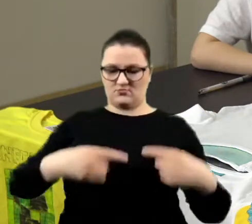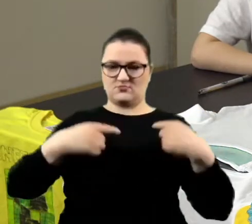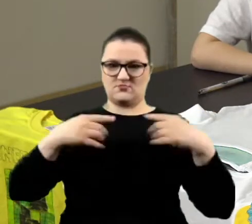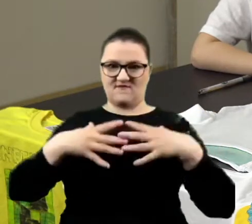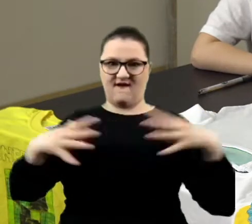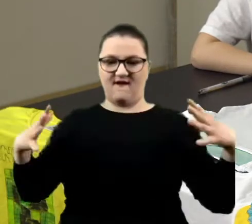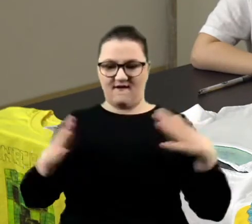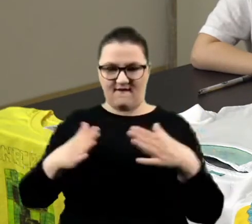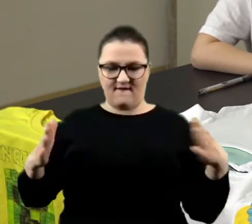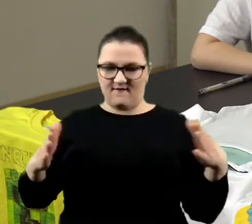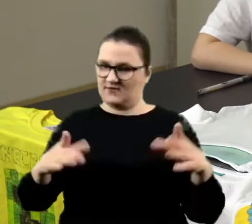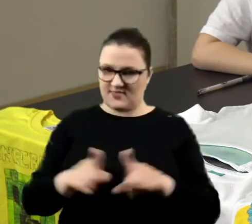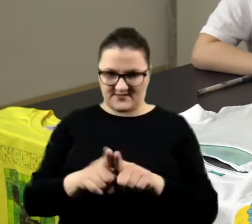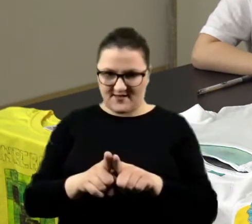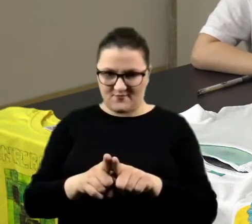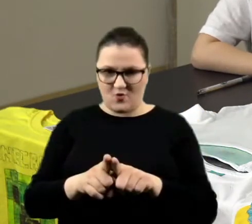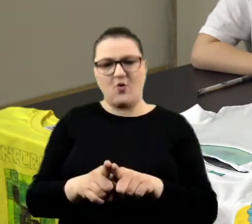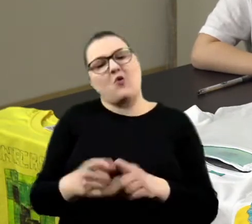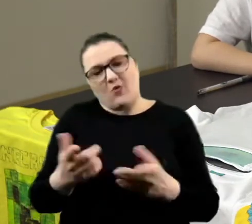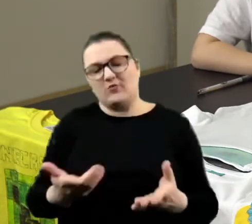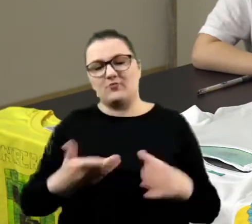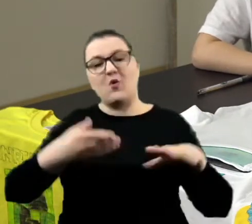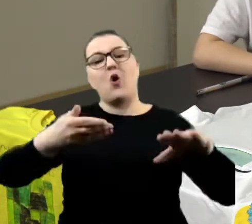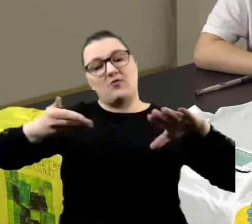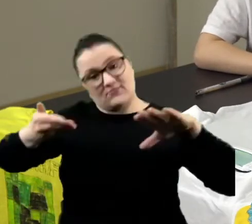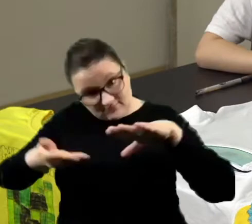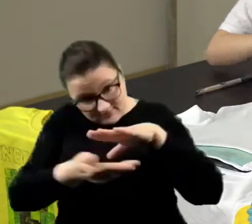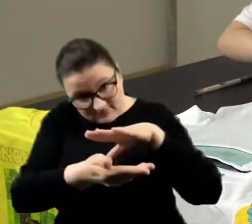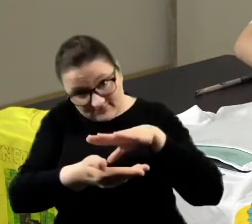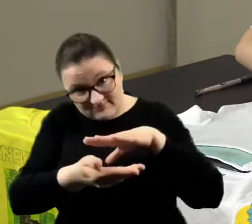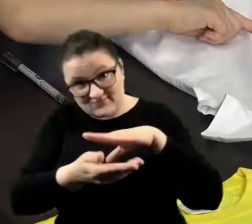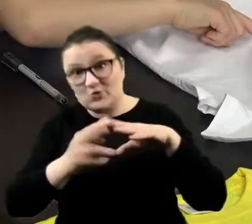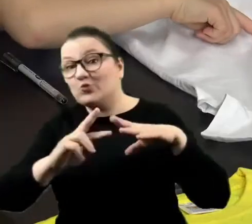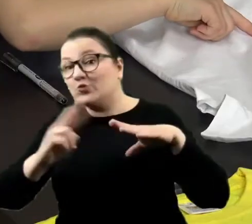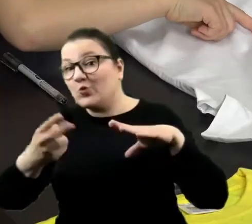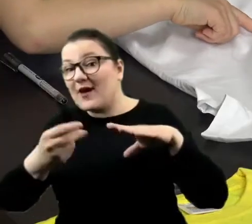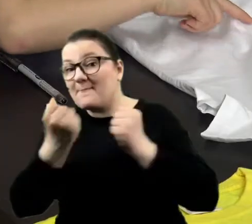koszulce. Bo my sobie tutaj robimy taki myk, wsadzamy.